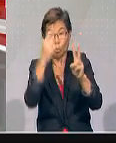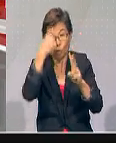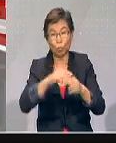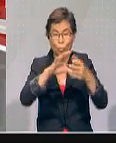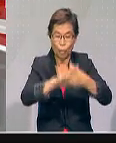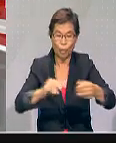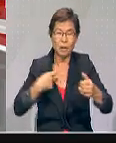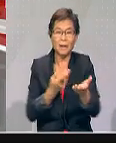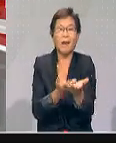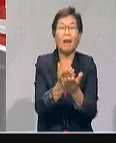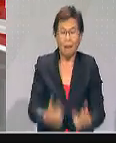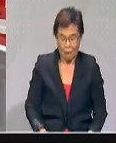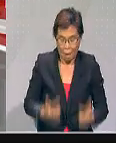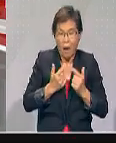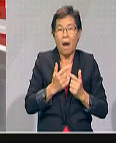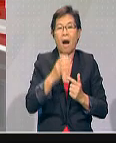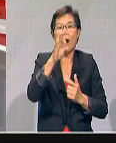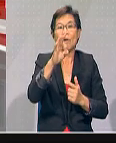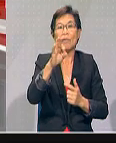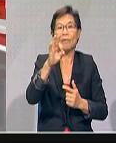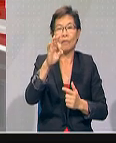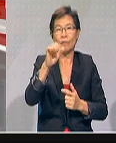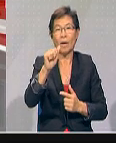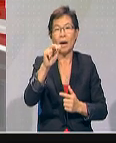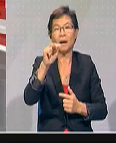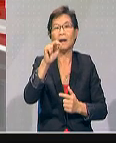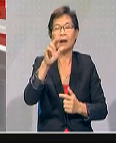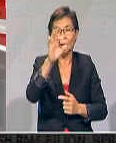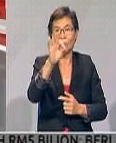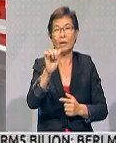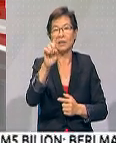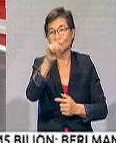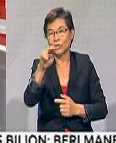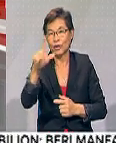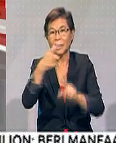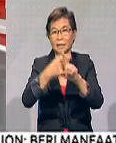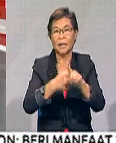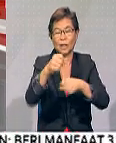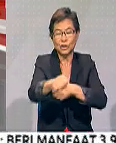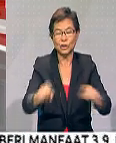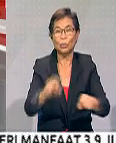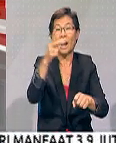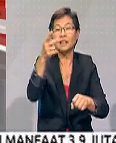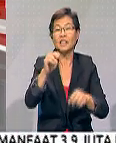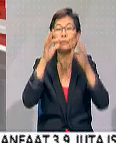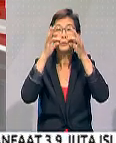kupasannya, kita langsung bersama dengan Fazril Hisham Afandi dari Studio HD RTM Kuching. Fazril.